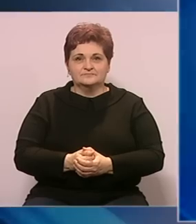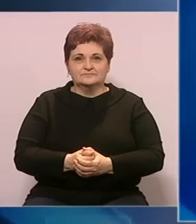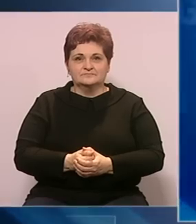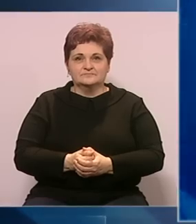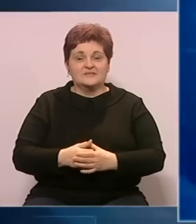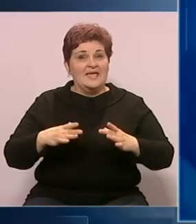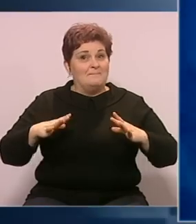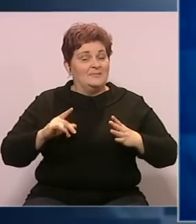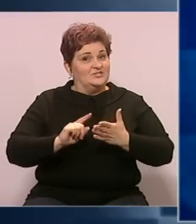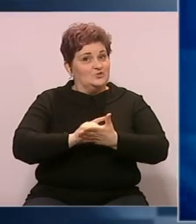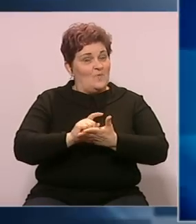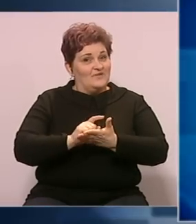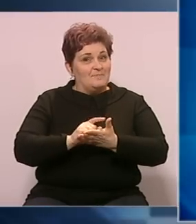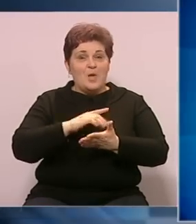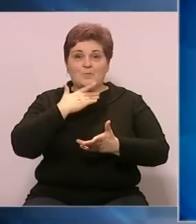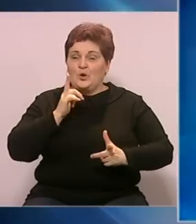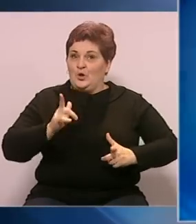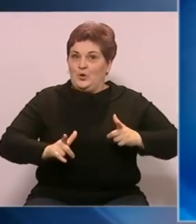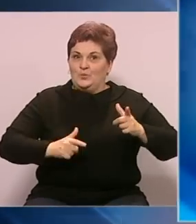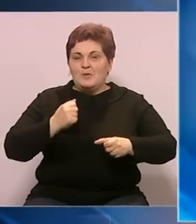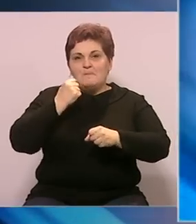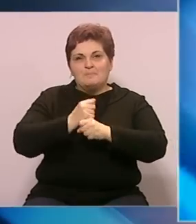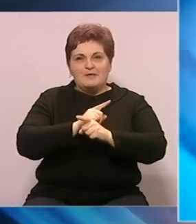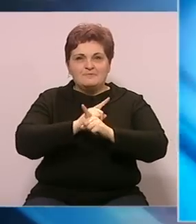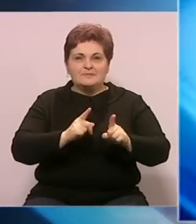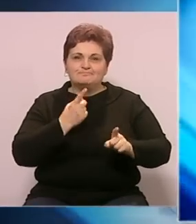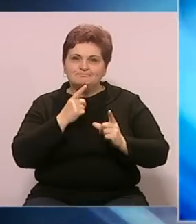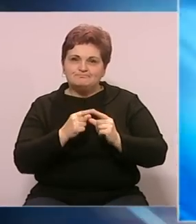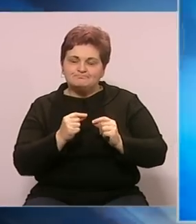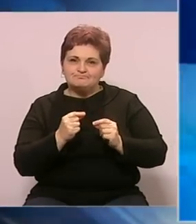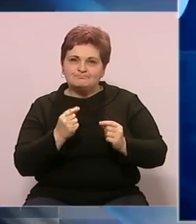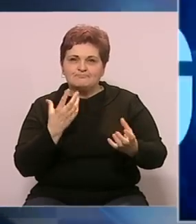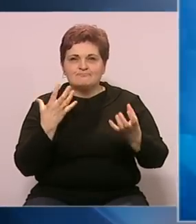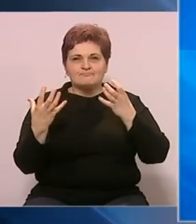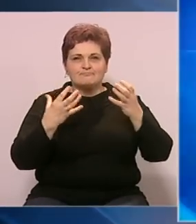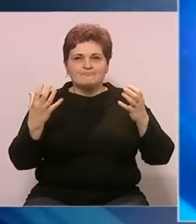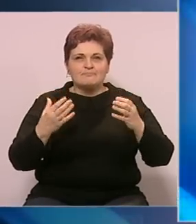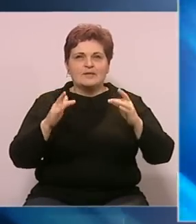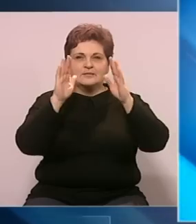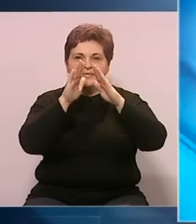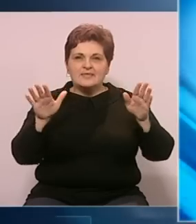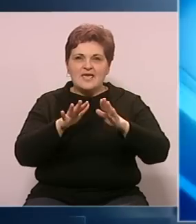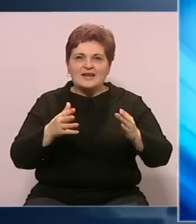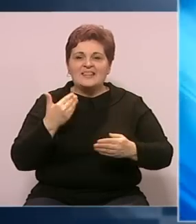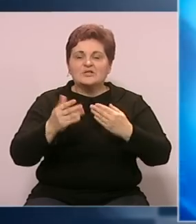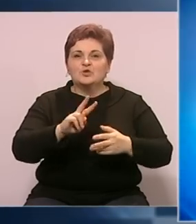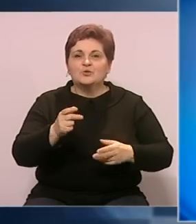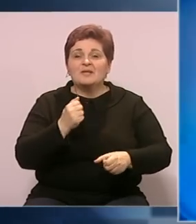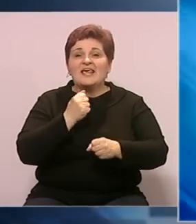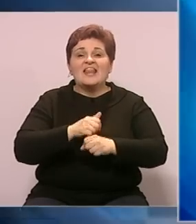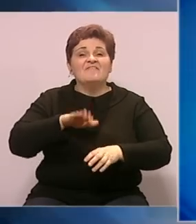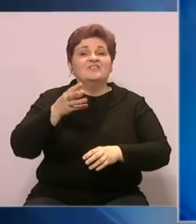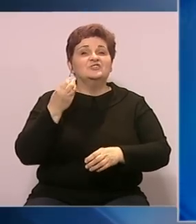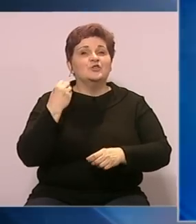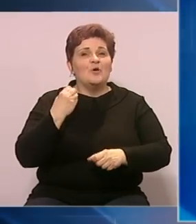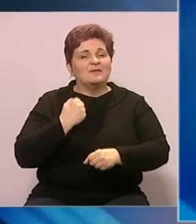Prazično je vrijeme u kome mnogi uživaju upraveći različite delicije, ukrašavajući božićna drvca, darujući druge i čineći više